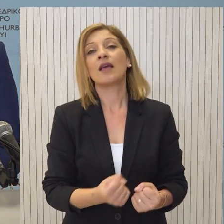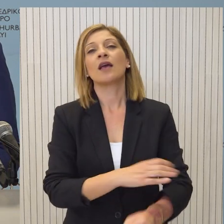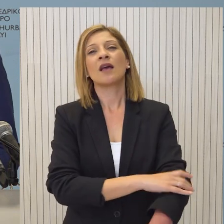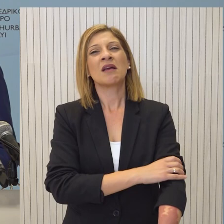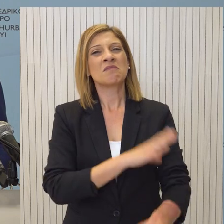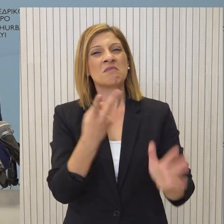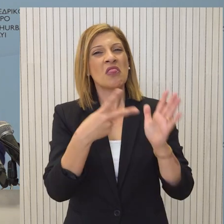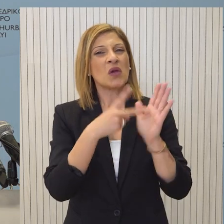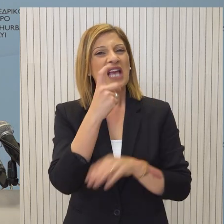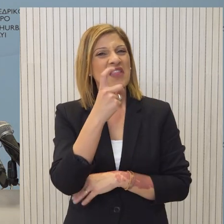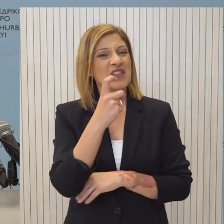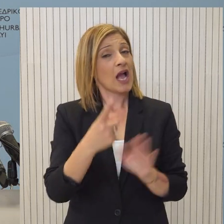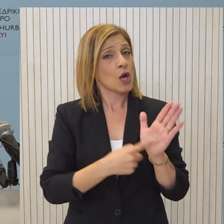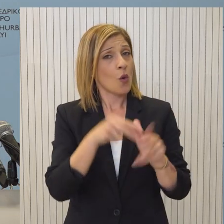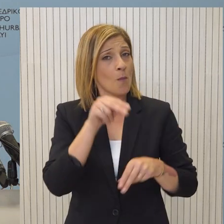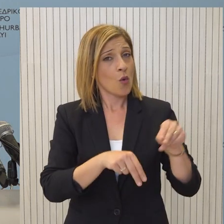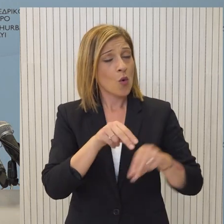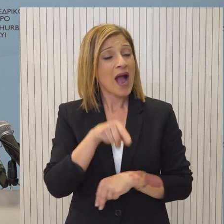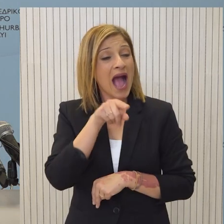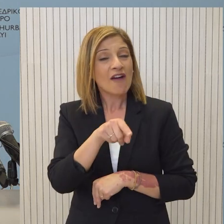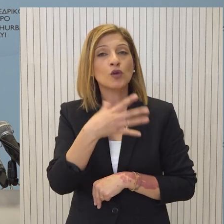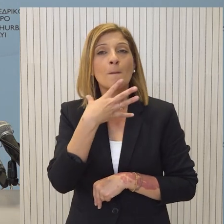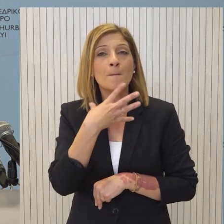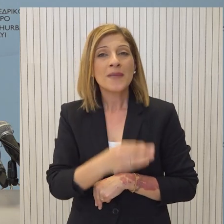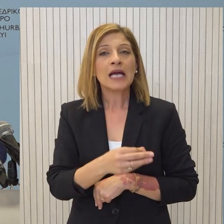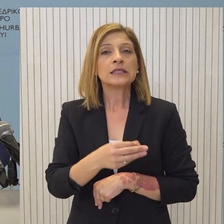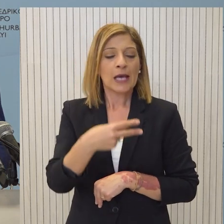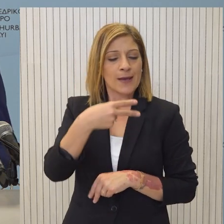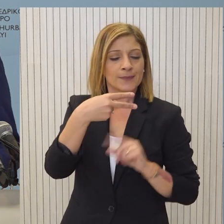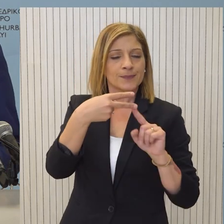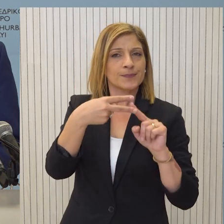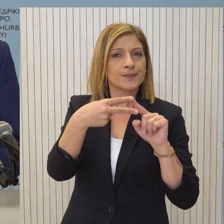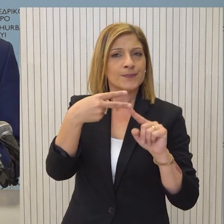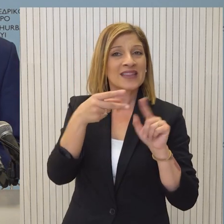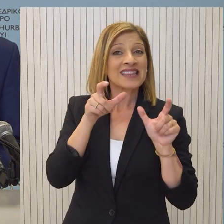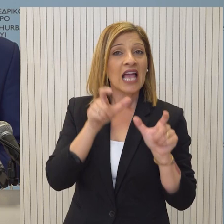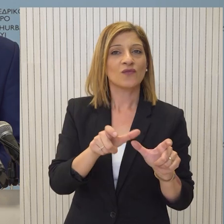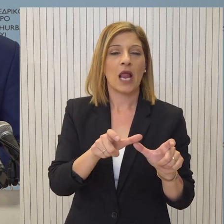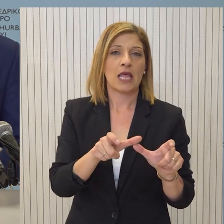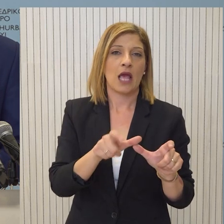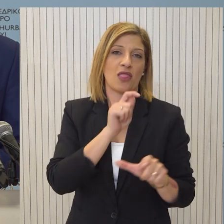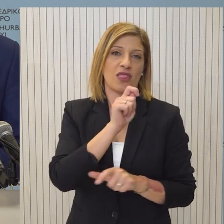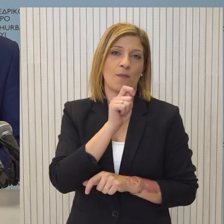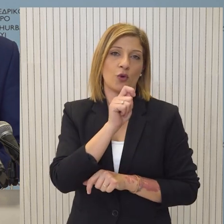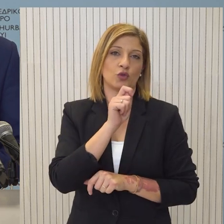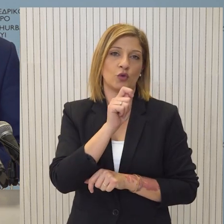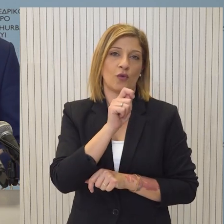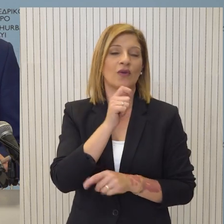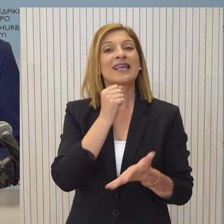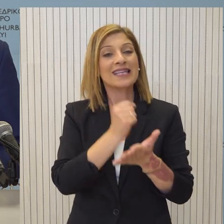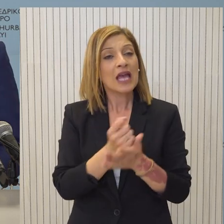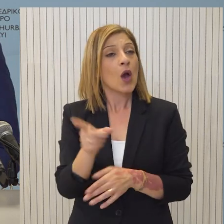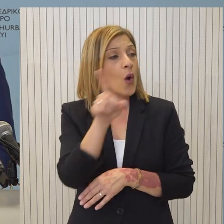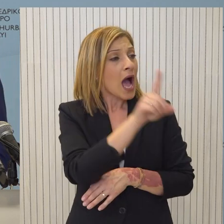2010. Οι δικλείδες ασφαλείας είναι ακριβώς για να θωρακίσουν, σε συγκεκριμένη περίπτωση τους δημοσιογράφους, όπως θωρακίζεται και